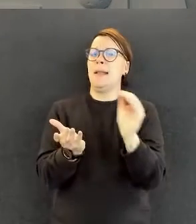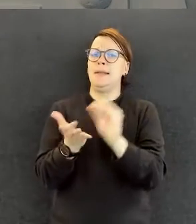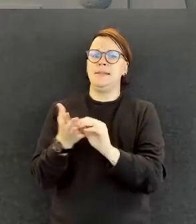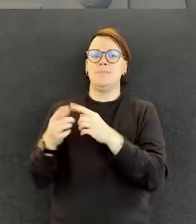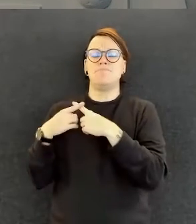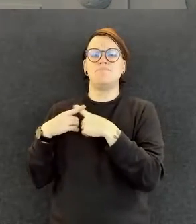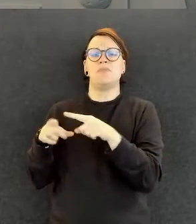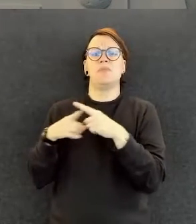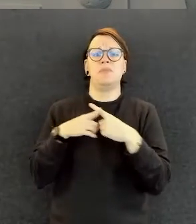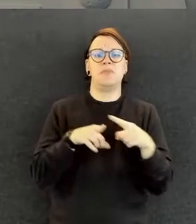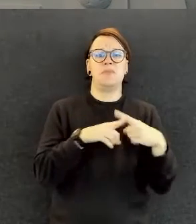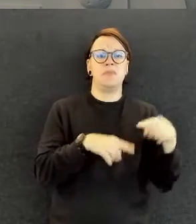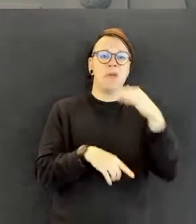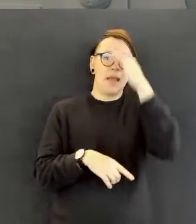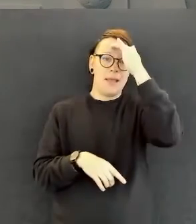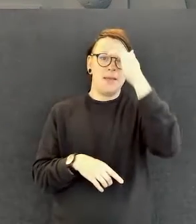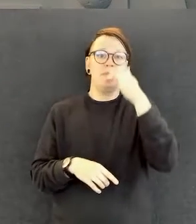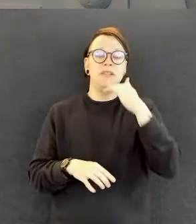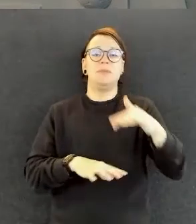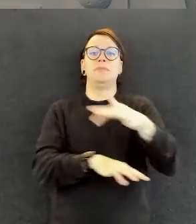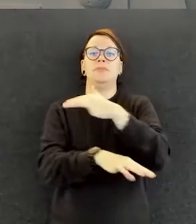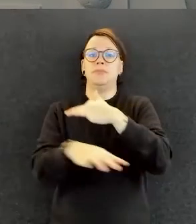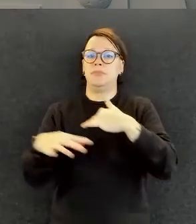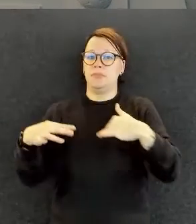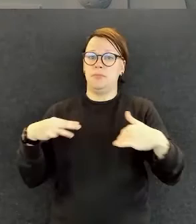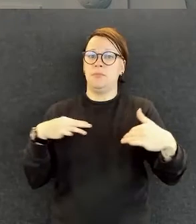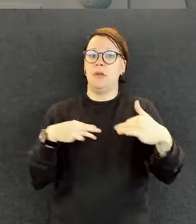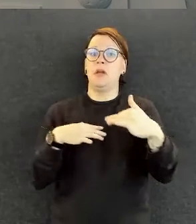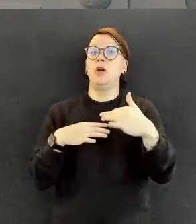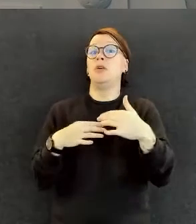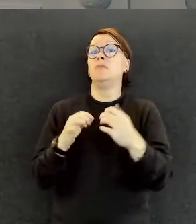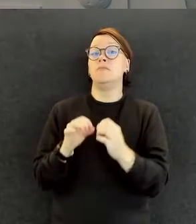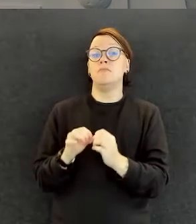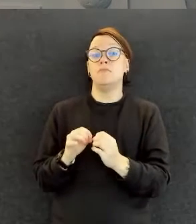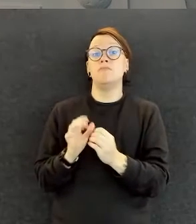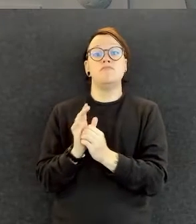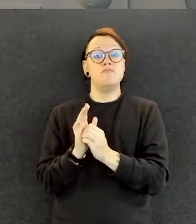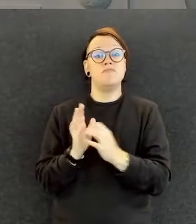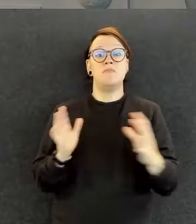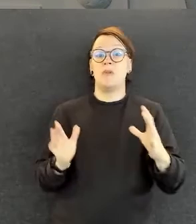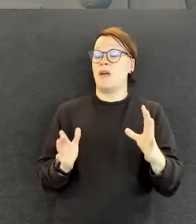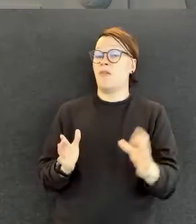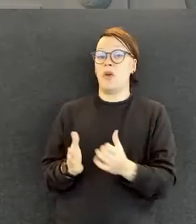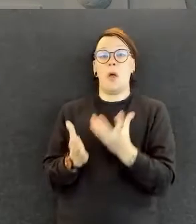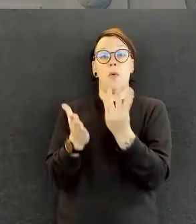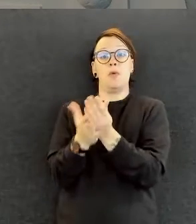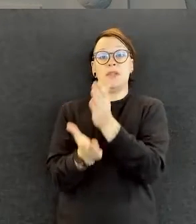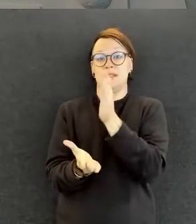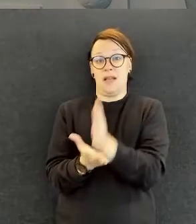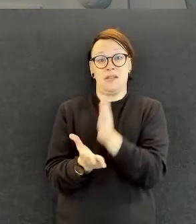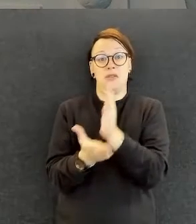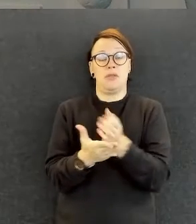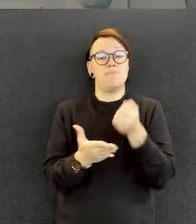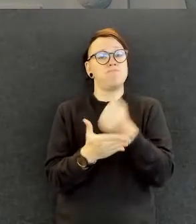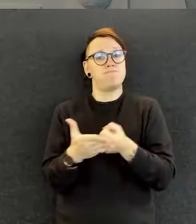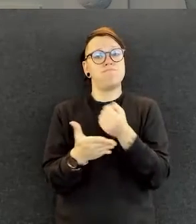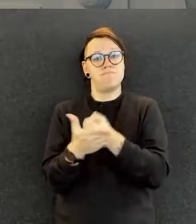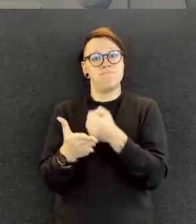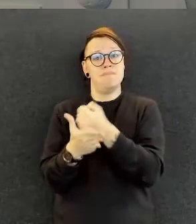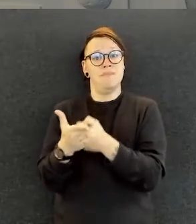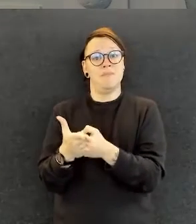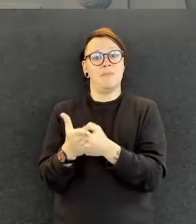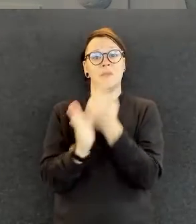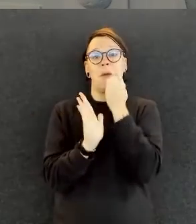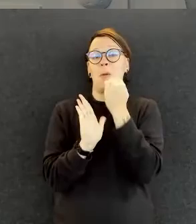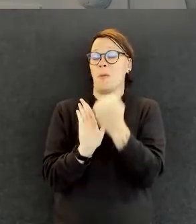ihan niin kuin edistää näitä meidän yhteisiä asioita, mitä me täällä edistetään. Niin tilaa